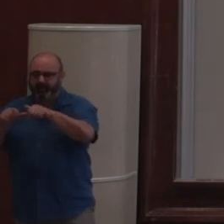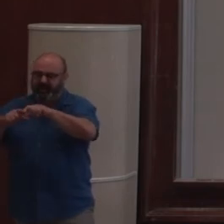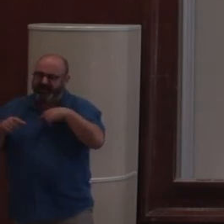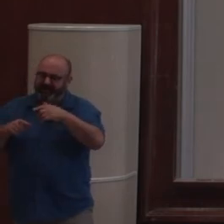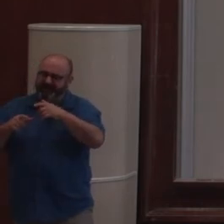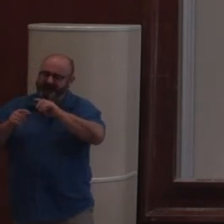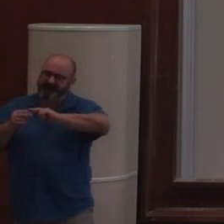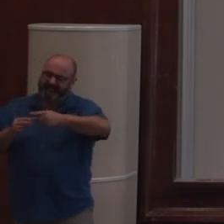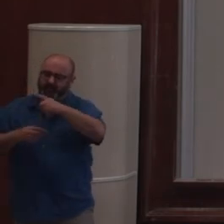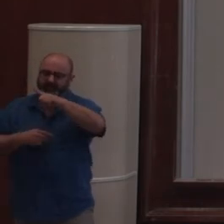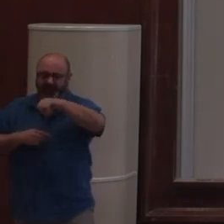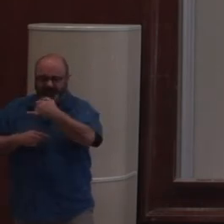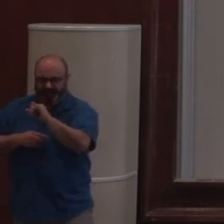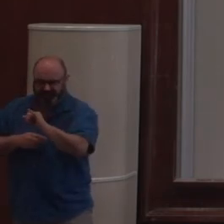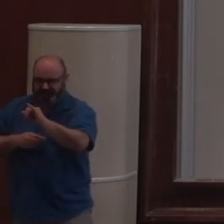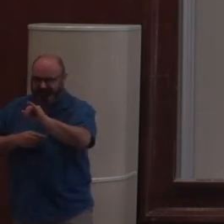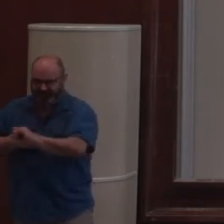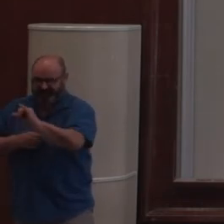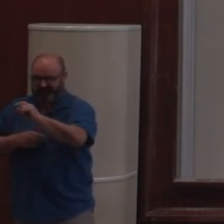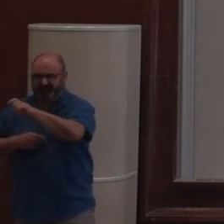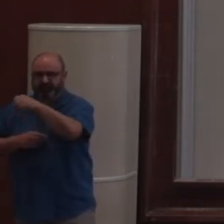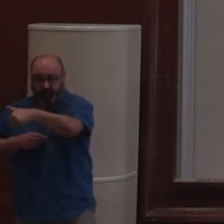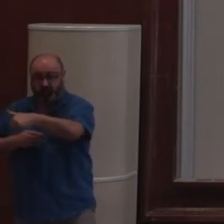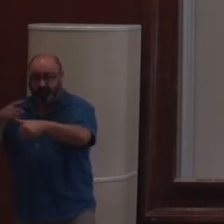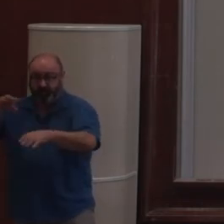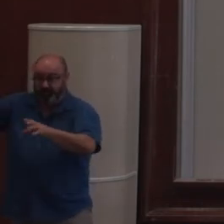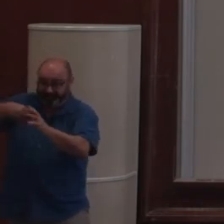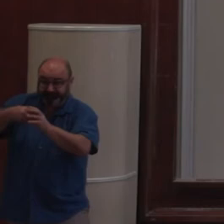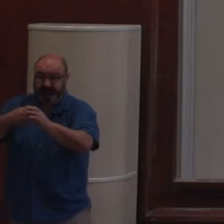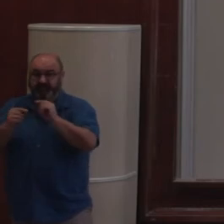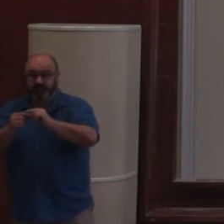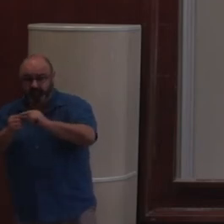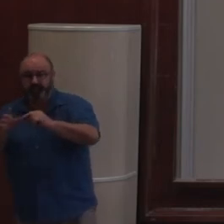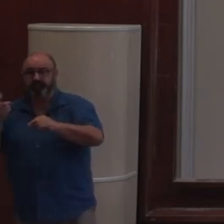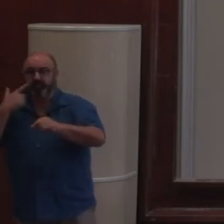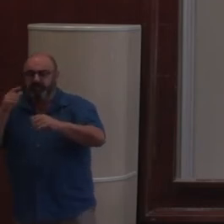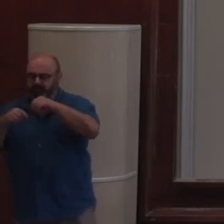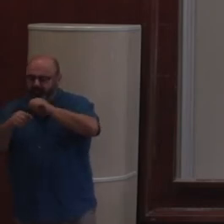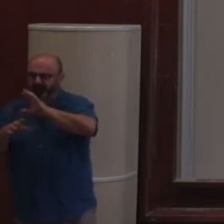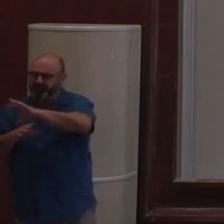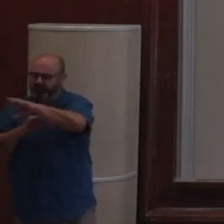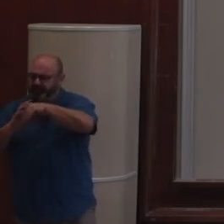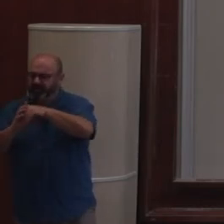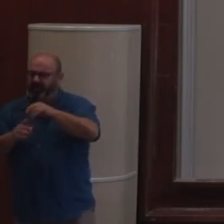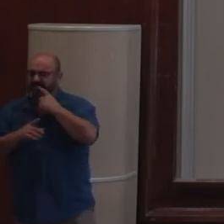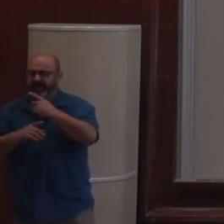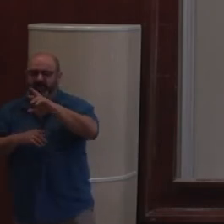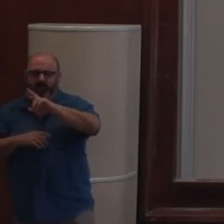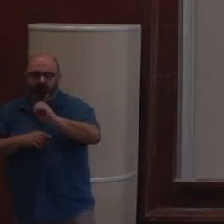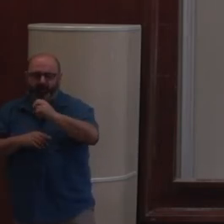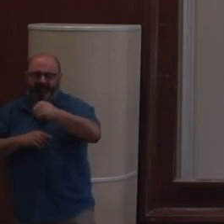peut stocker de l'information structurée mais complètement libre et en même temps garder les capacités de roquettage SQL. Donc, c'est assez intéressant.